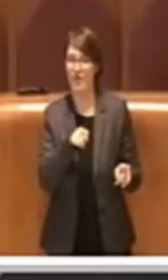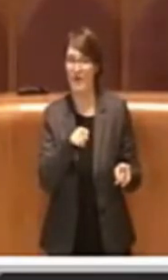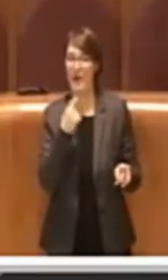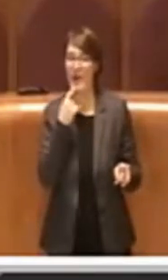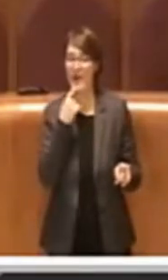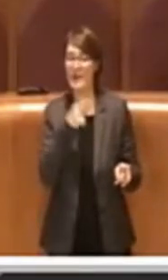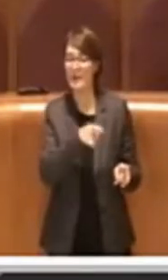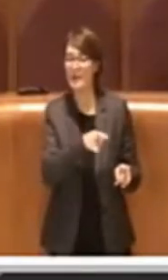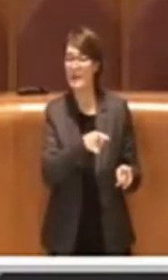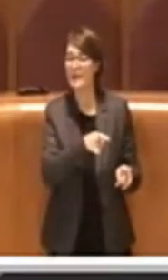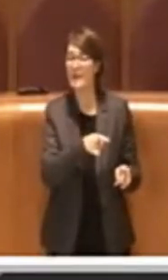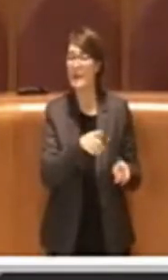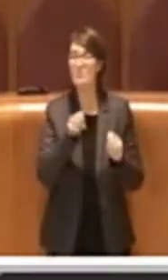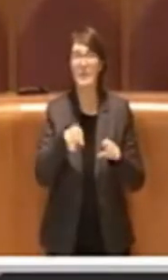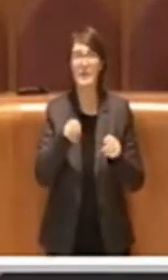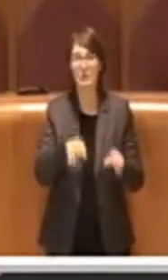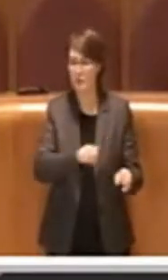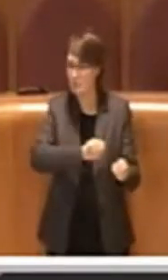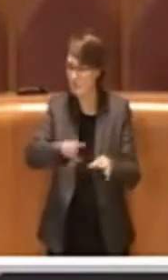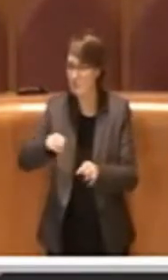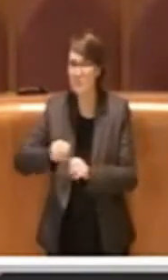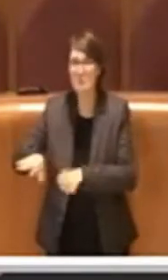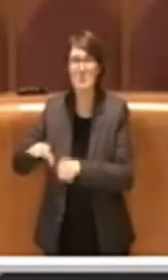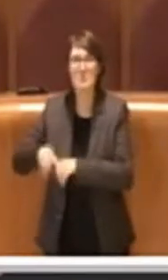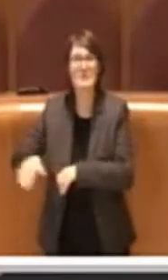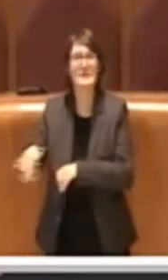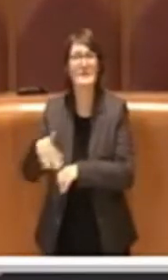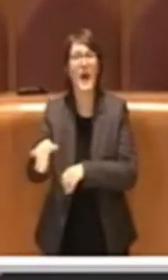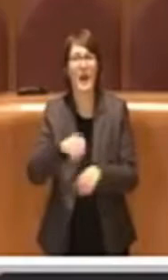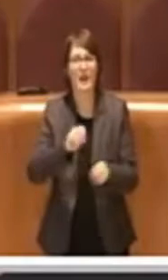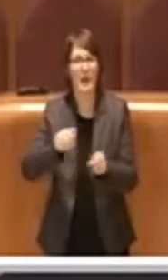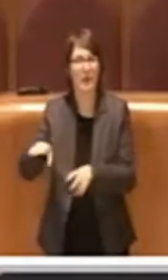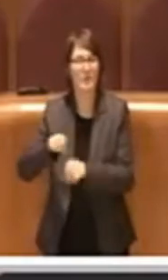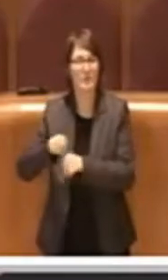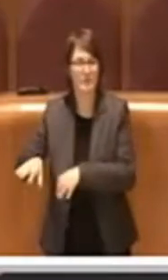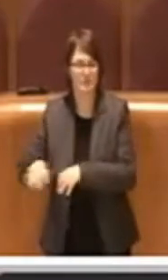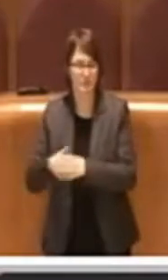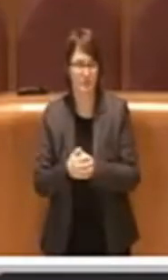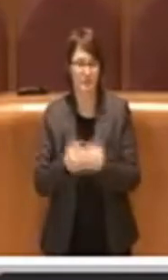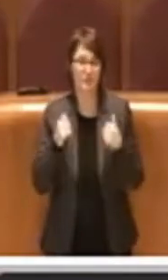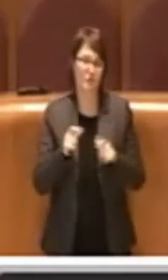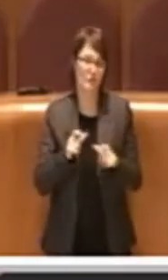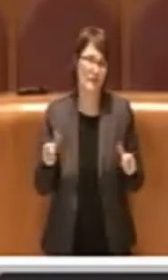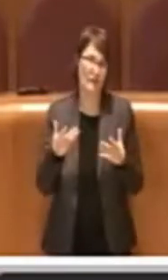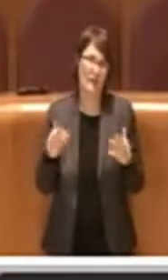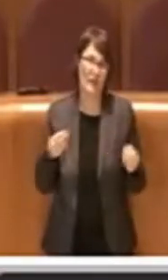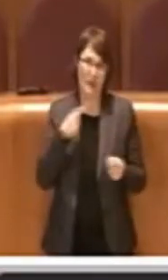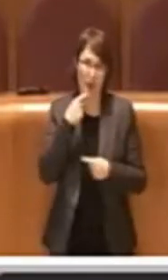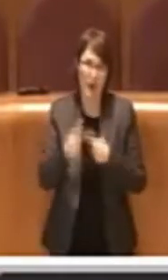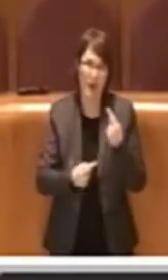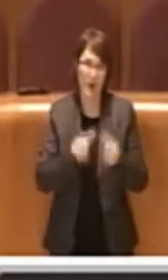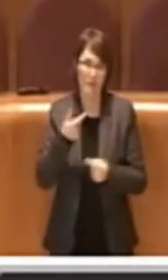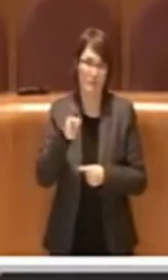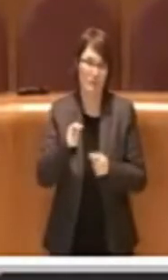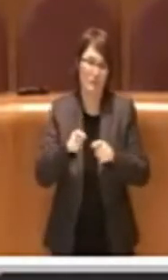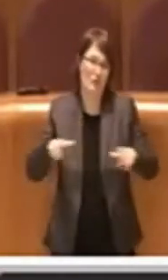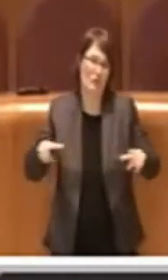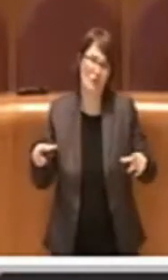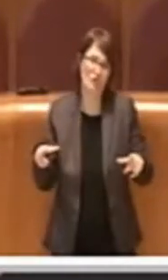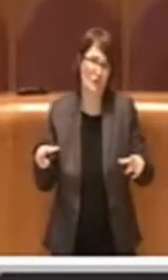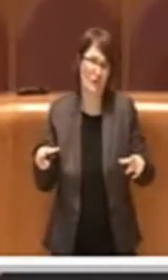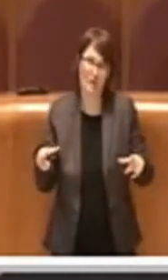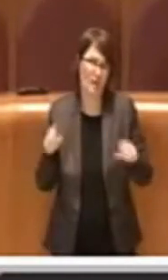sporcano la città e che tanti cittadini invece ovviamente si lamentano proprio per la città che